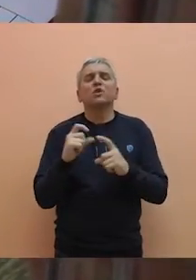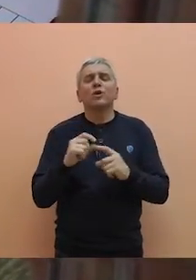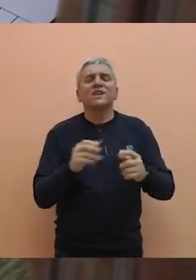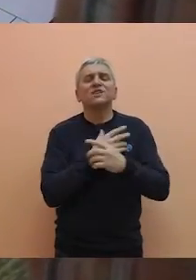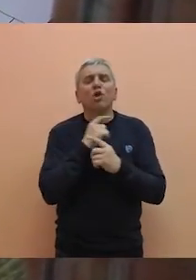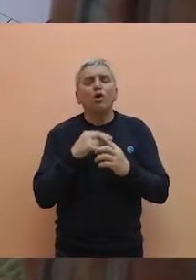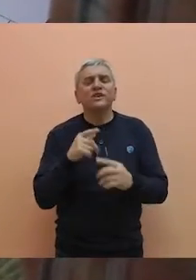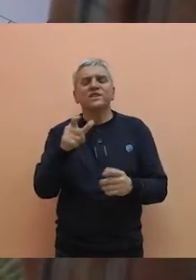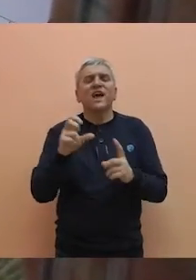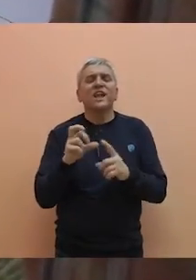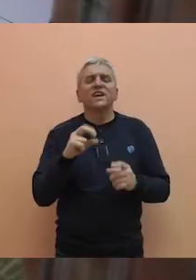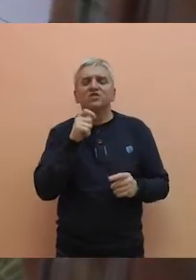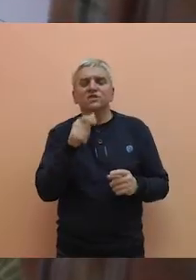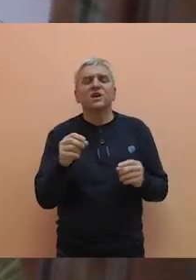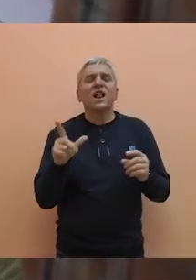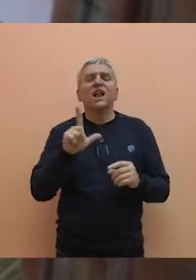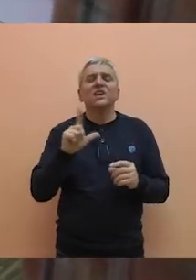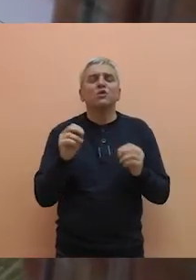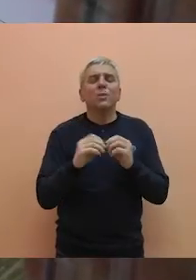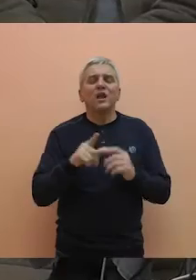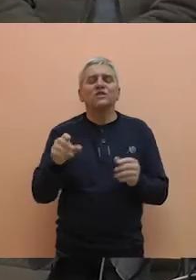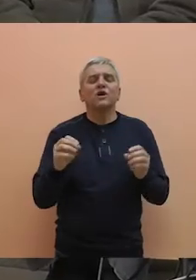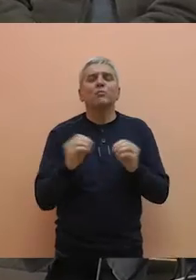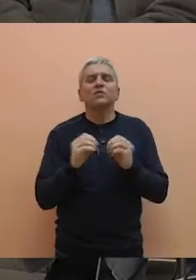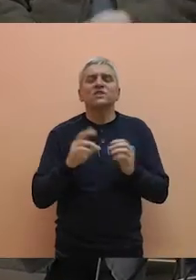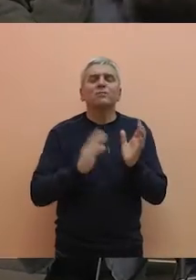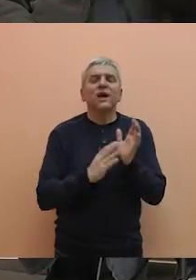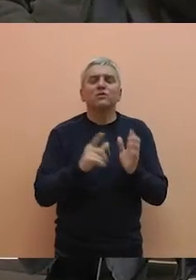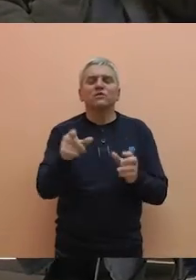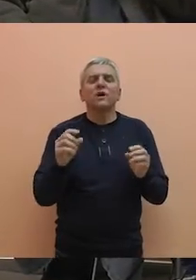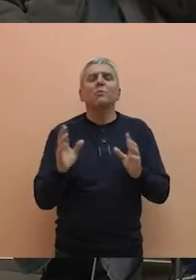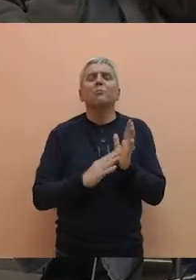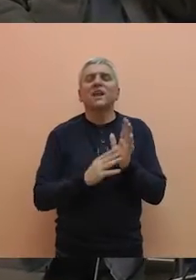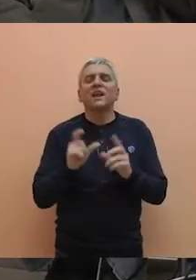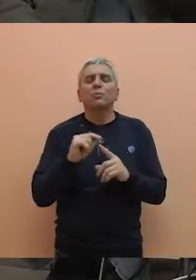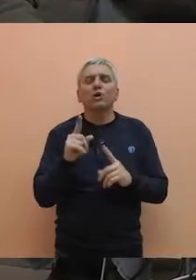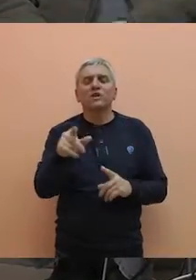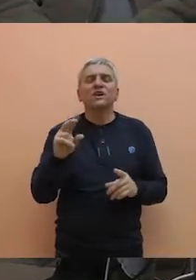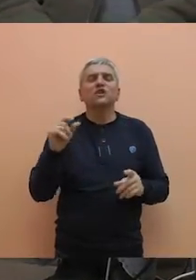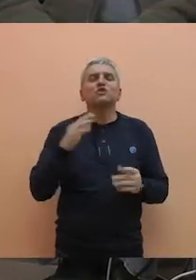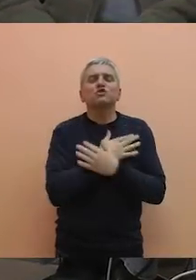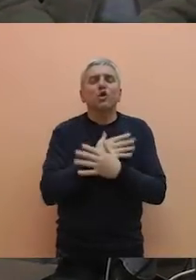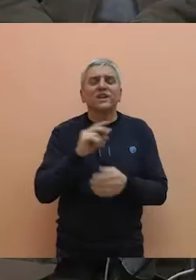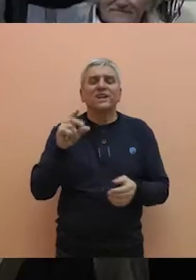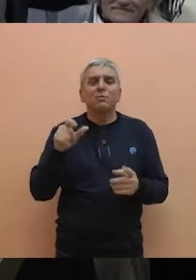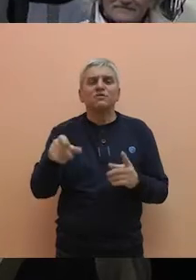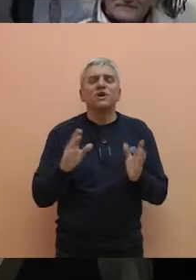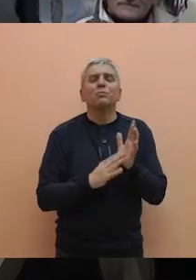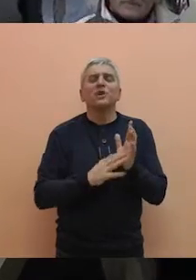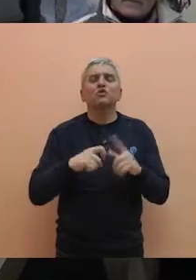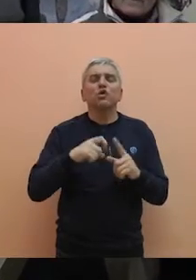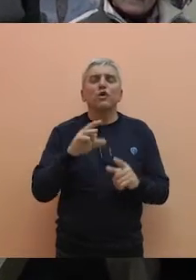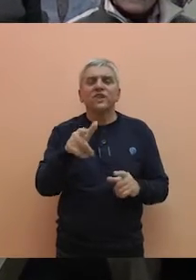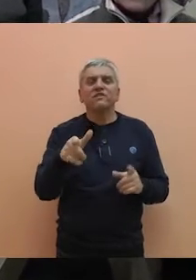Zlokolica, Erna Kiš Čisar, Laslo Balaž, Budislav Medurić, Milana Prodanov, Zoltan Rabotskaj, Miloš